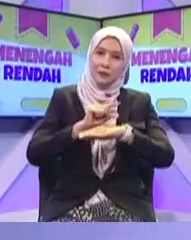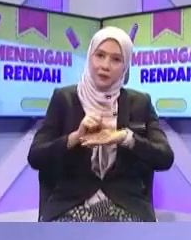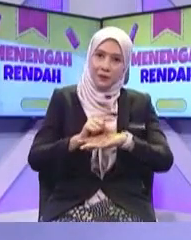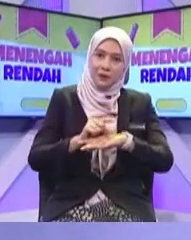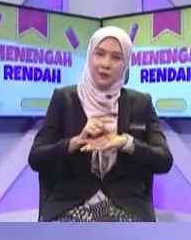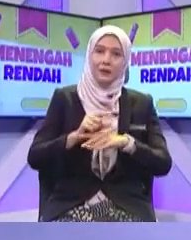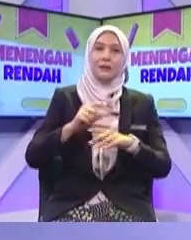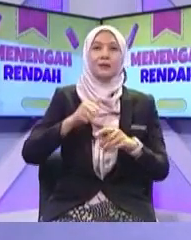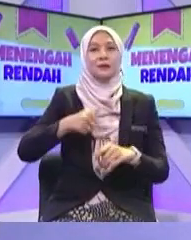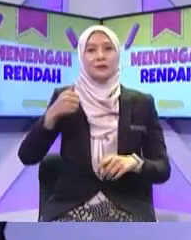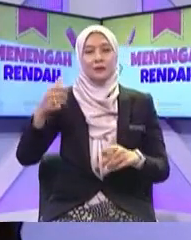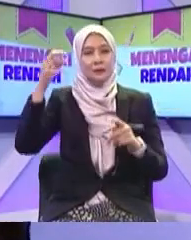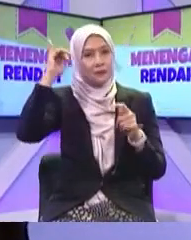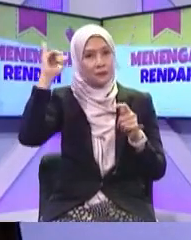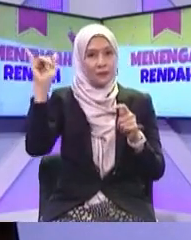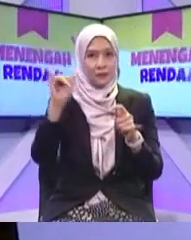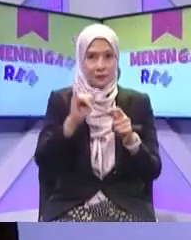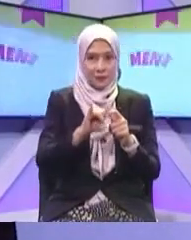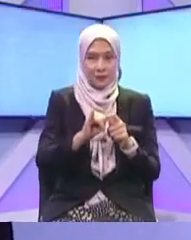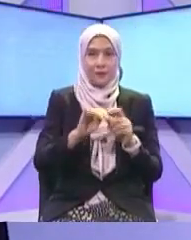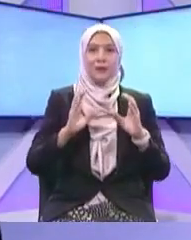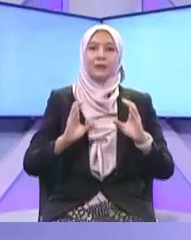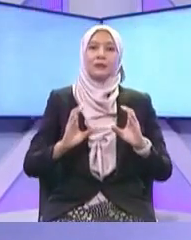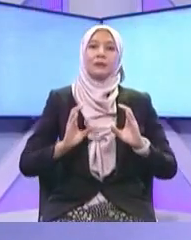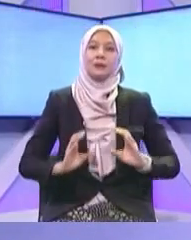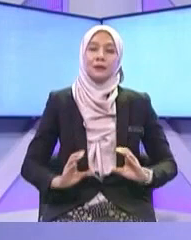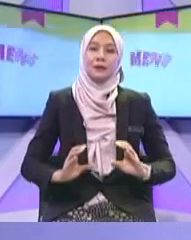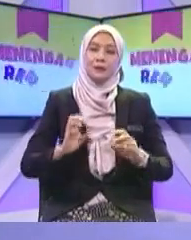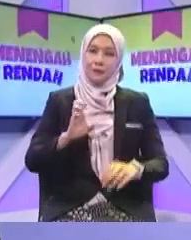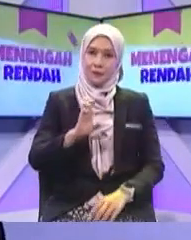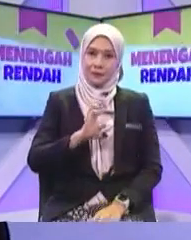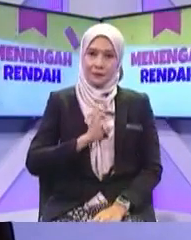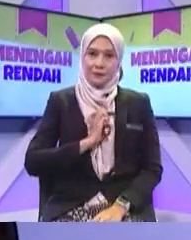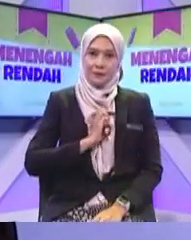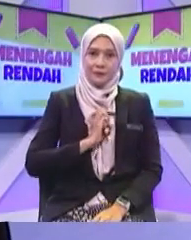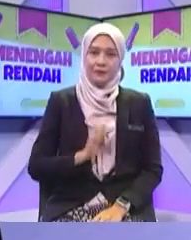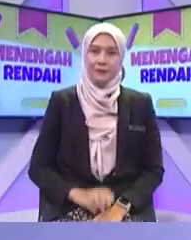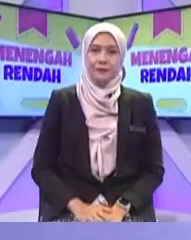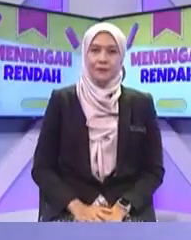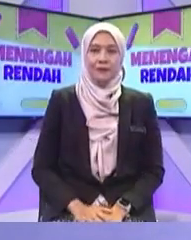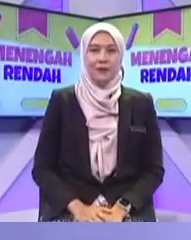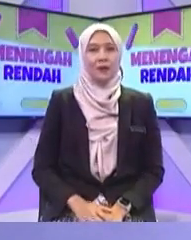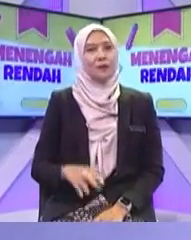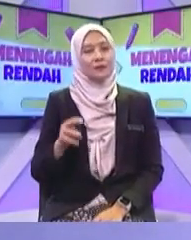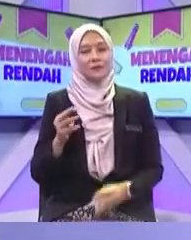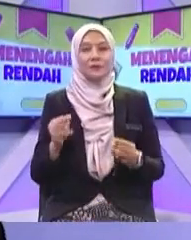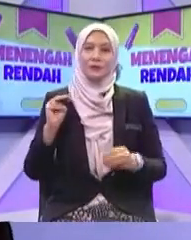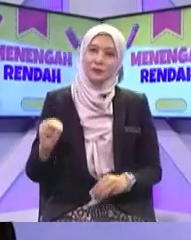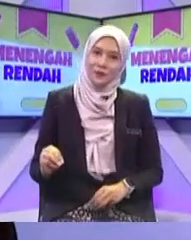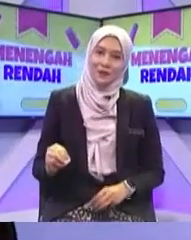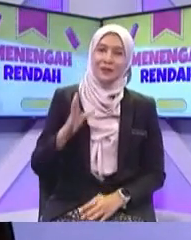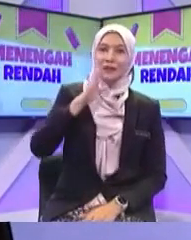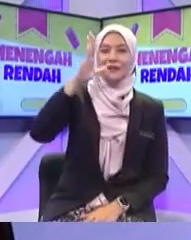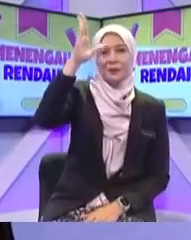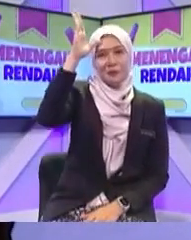murid-murid di rumah murid-murid di studio dan siapa sahaja yang tengok dia tak kira salah murid ataupun bukan murid ayah